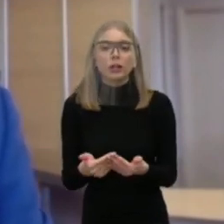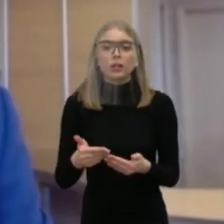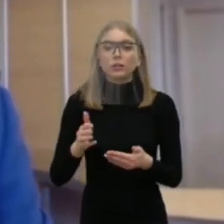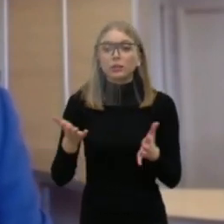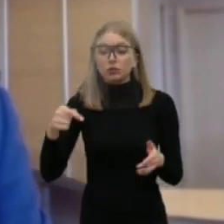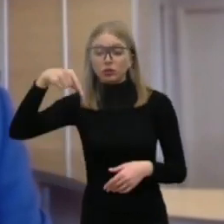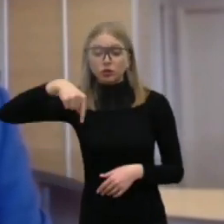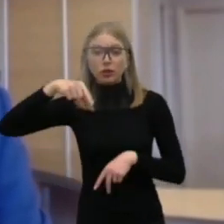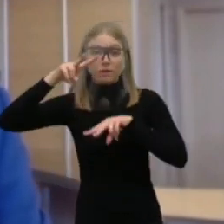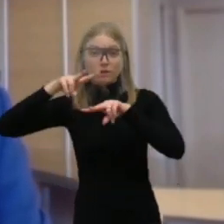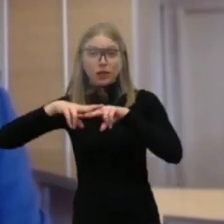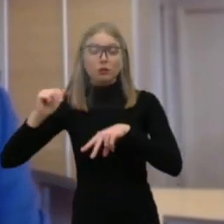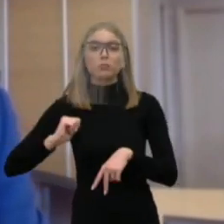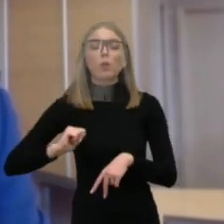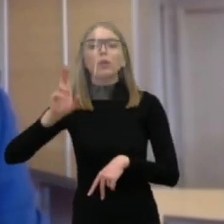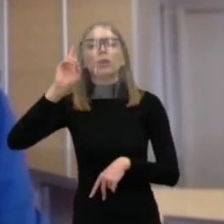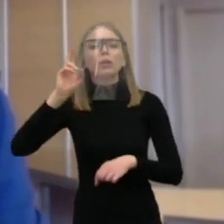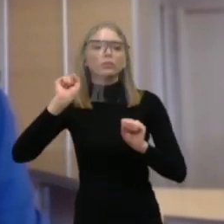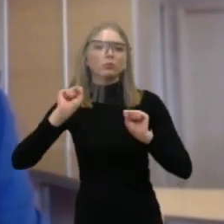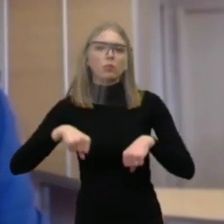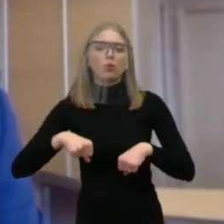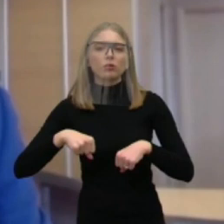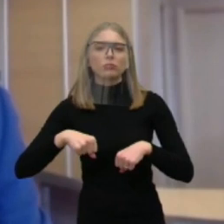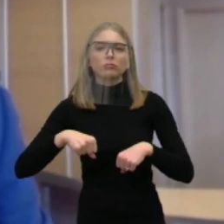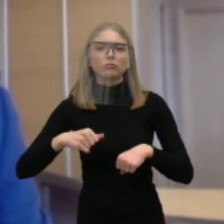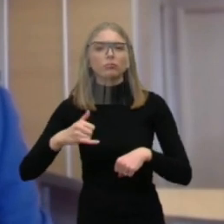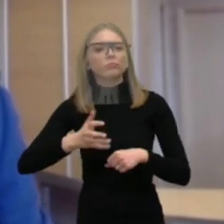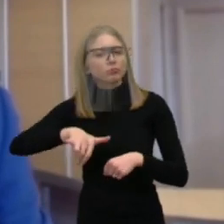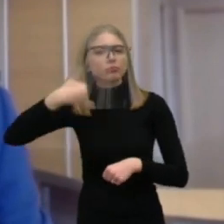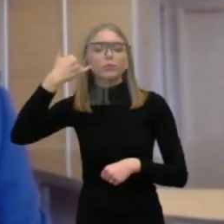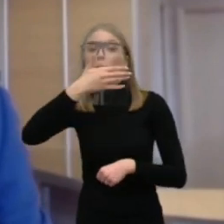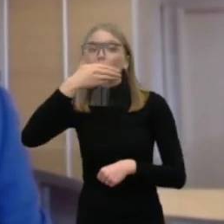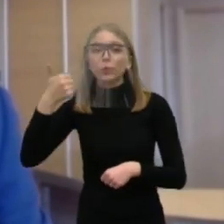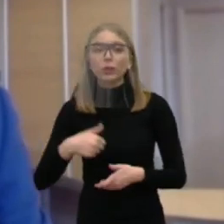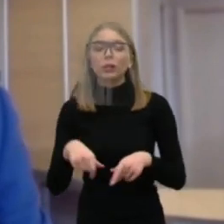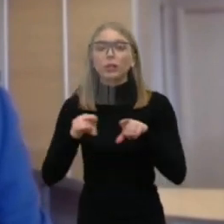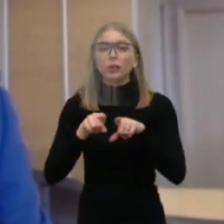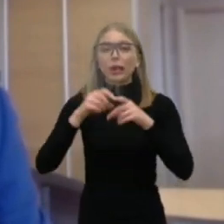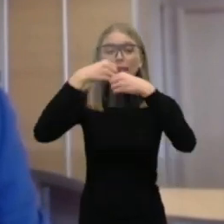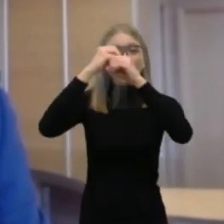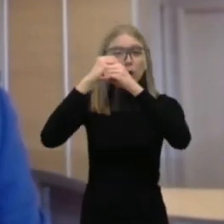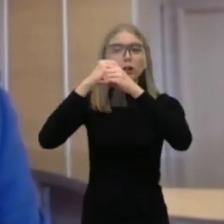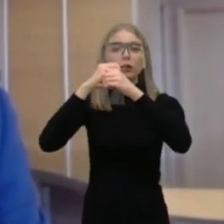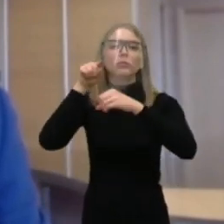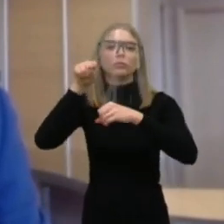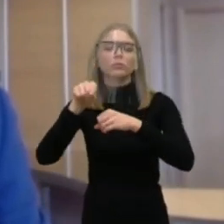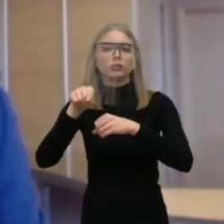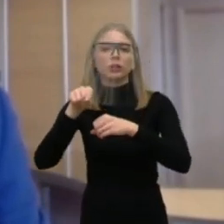ant žemės. Tie, kurie važiuotų įvykio vietą, formintų ir imtų laboratorinių mėginį. Kartais